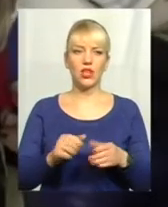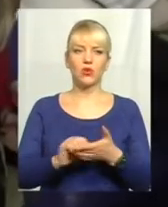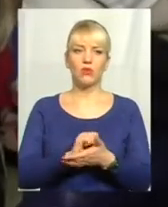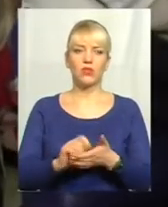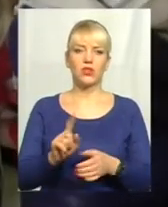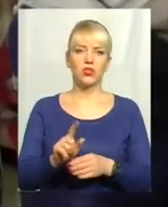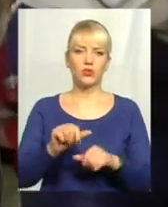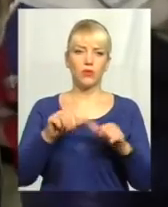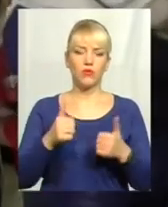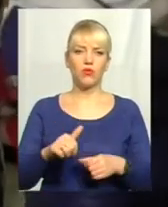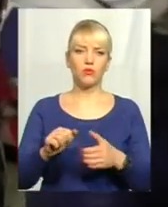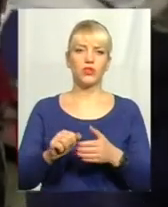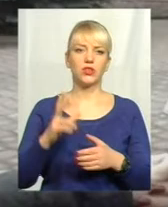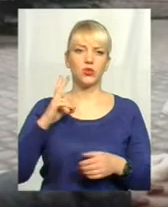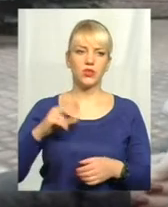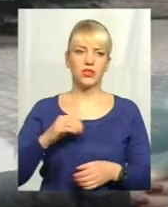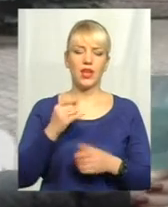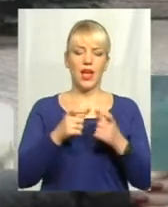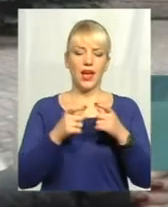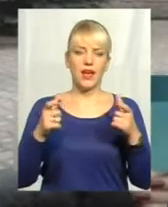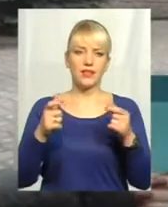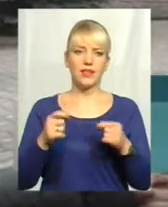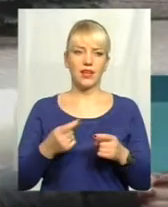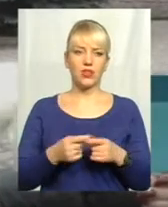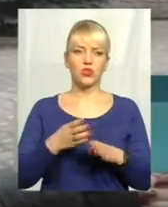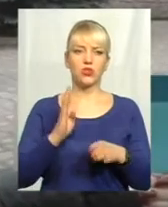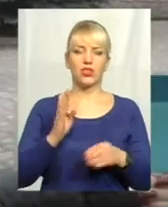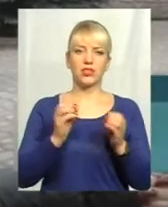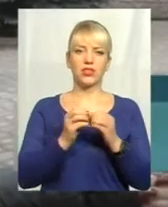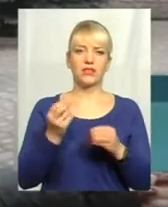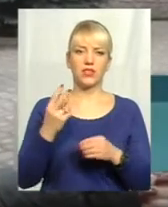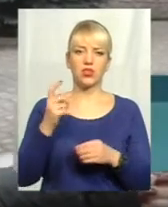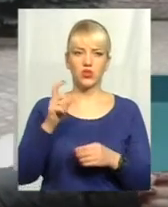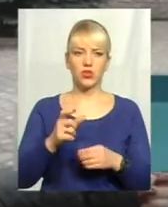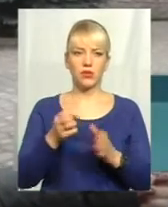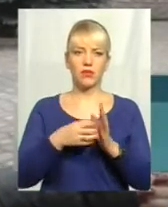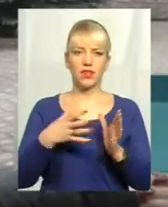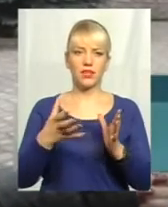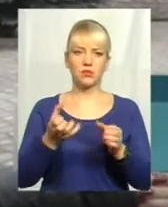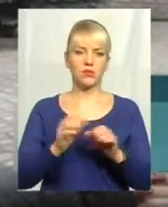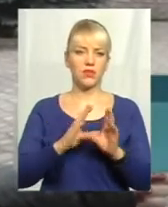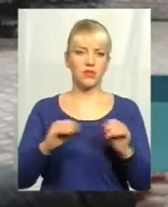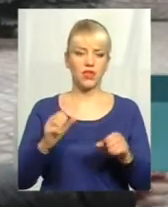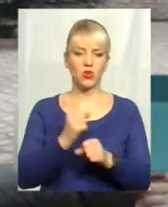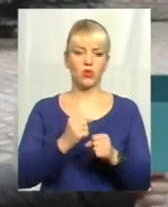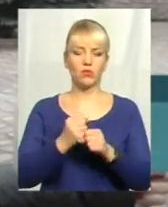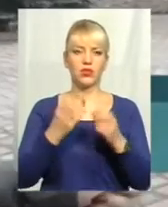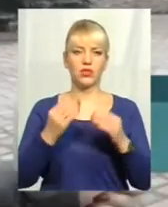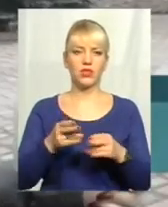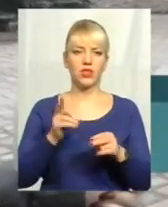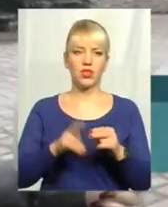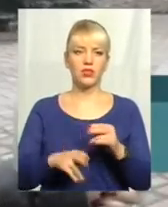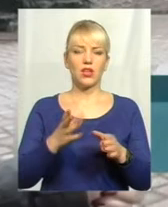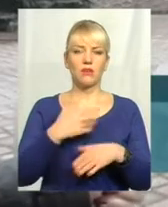щоб оформити доньці ID-картку. Черга 10-12 людей, максимум 15 приймають, і все, робочий день закінчився, ми розслідуємося по домах.